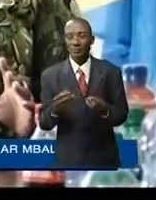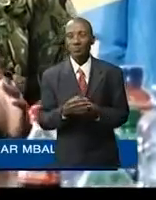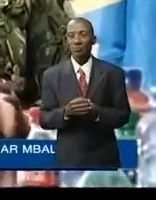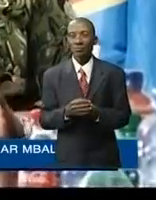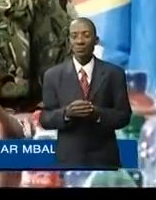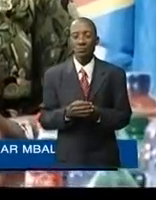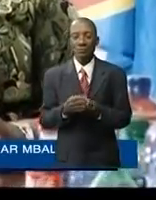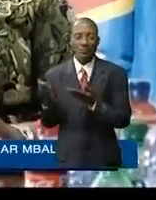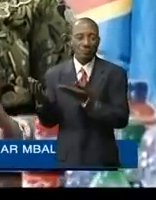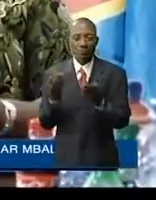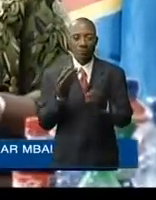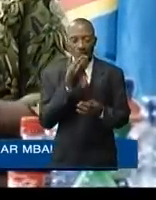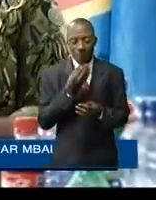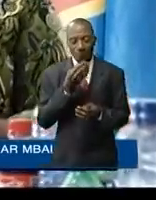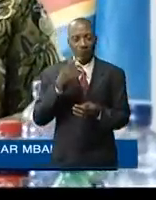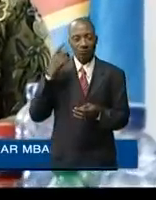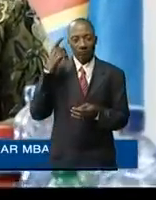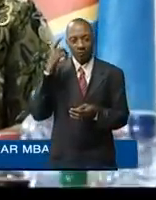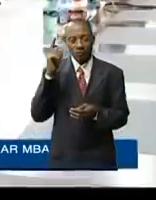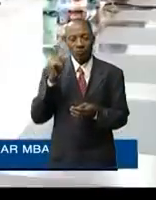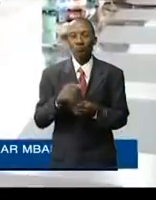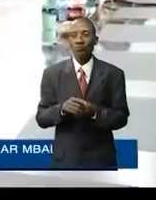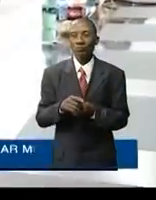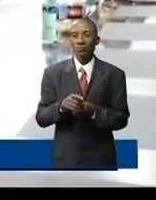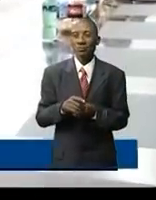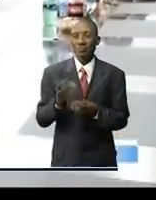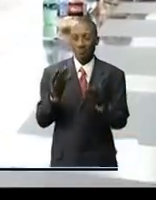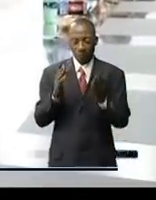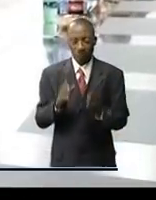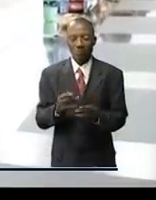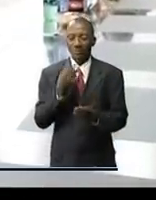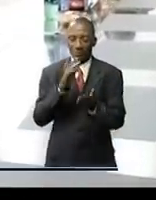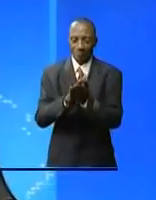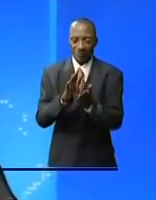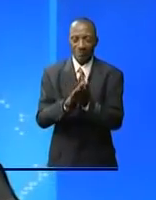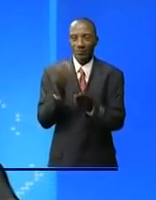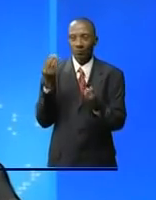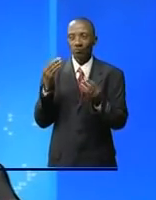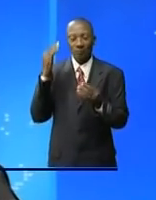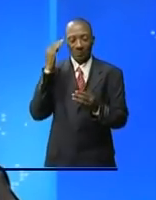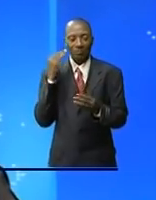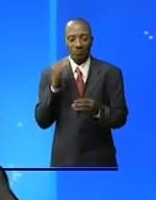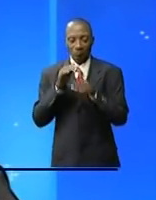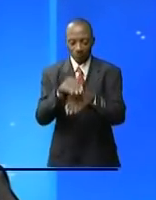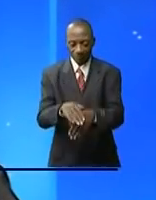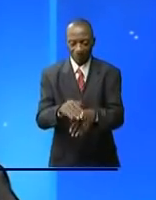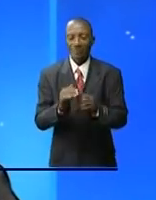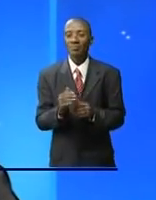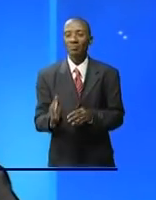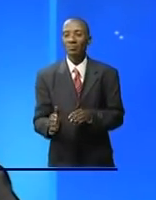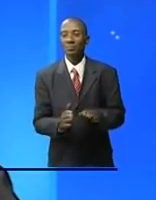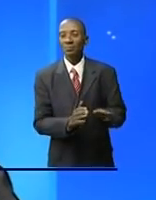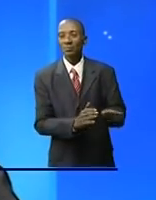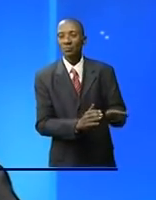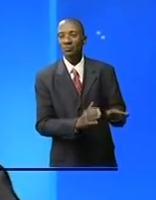a salué l'implication de la ministre d'État pour trouver des solutions idéales. Et puis les habitants des quartiers